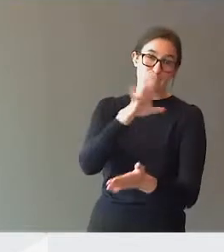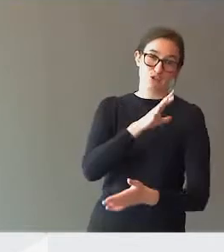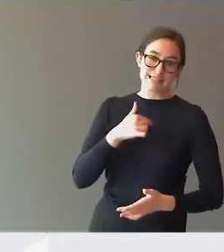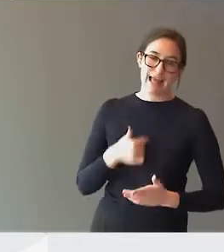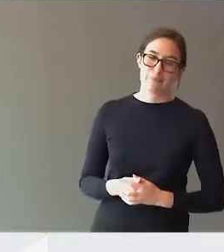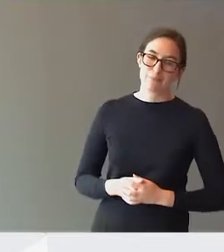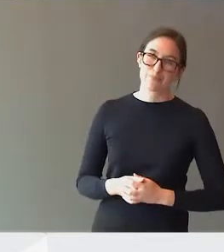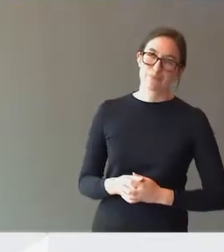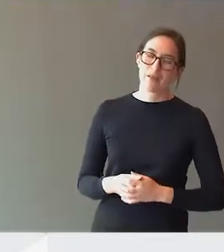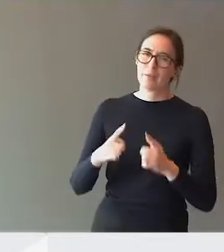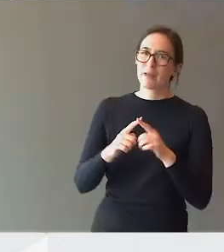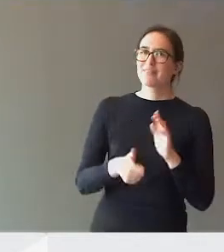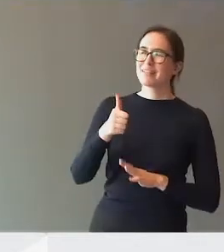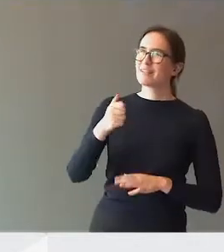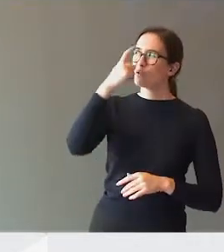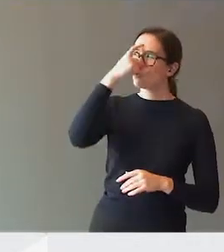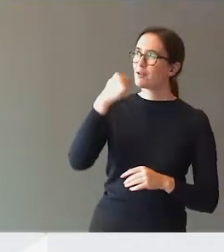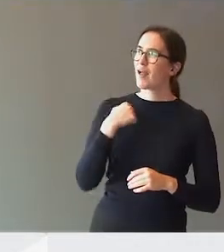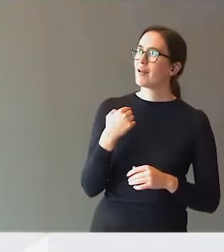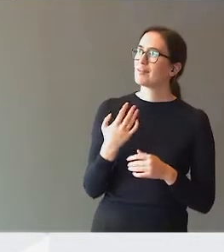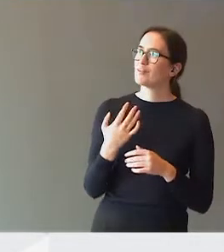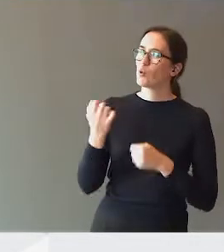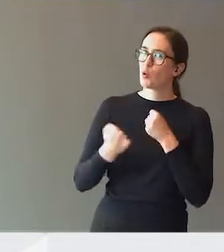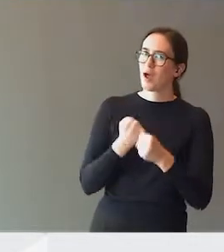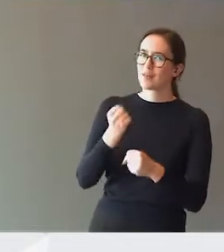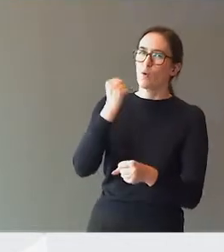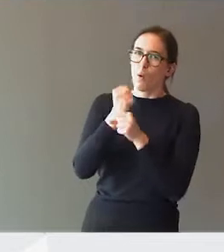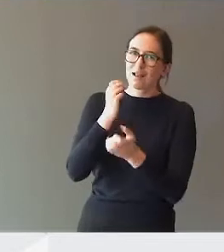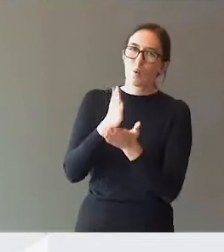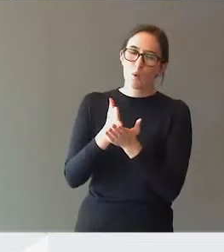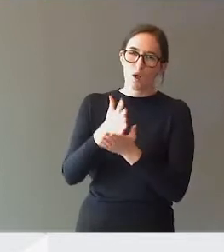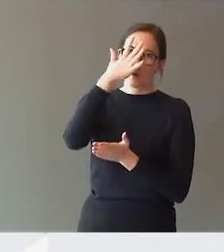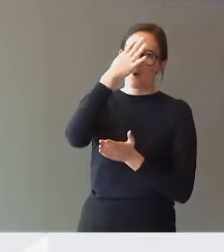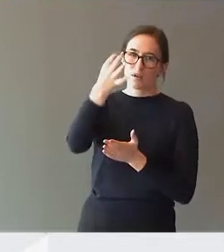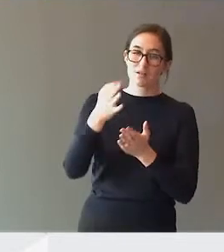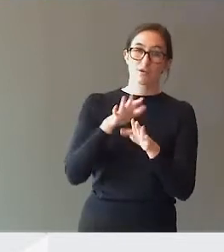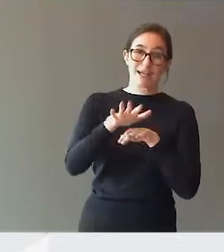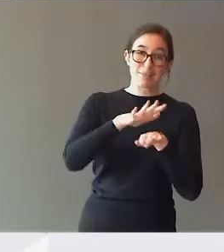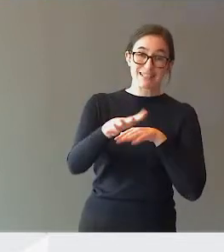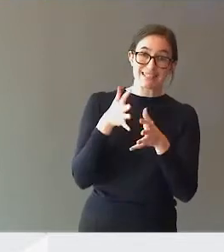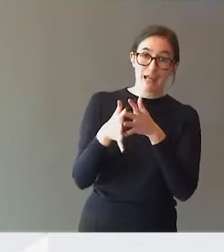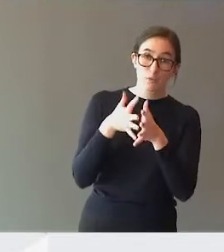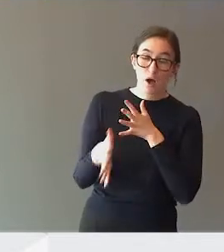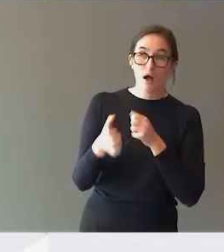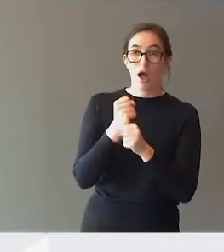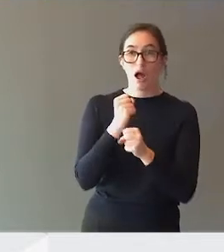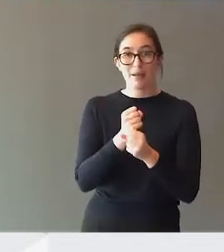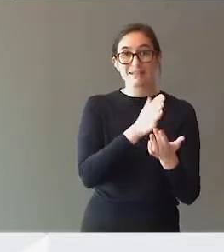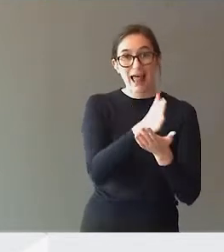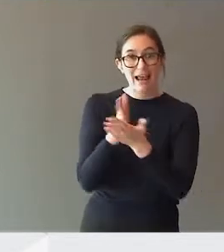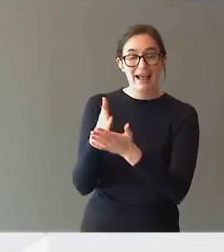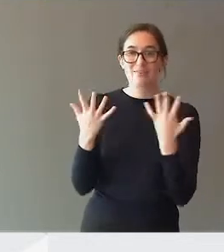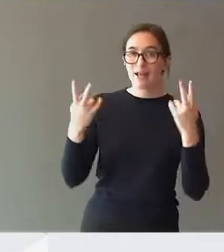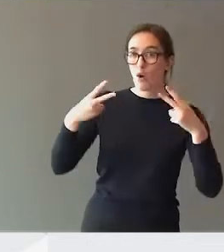Det som er viktig her er at man gjør en ordentlig ekspertise- og kompetansegjennomgang på arbeidsdelingen, hvilke roller og funksjoner de ulike skal ha.